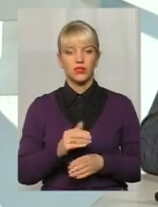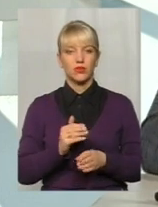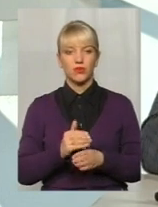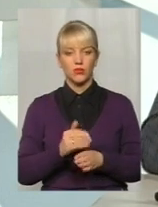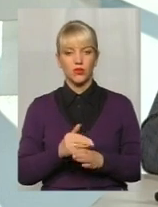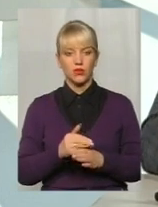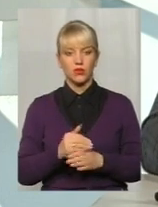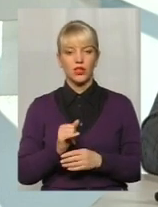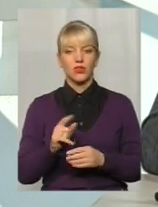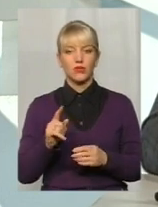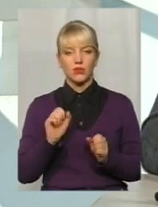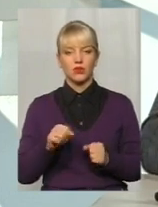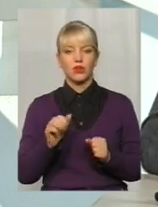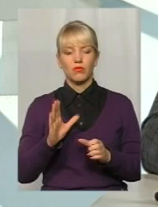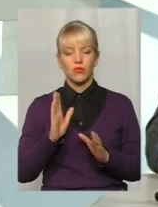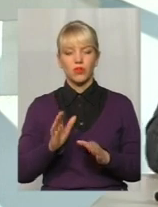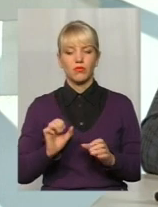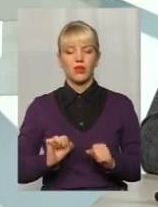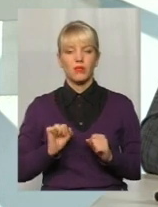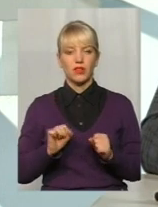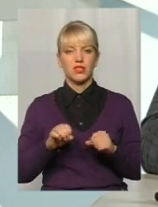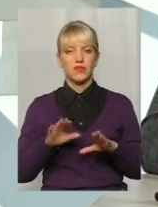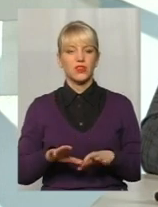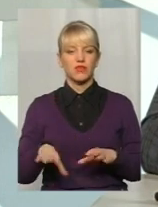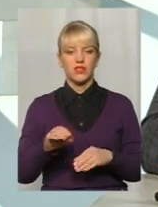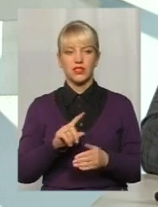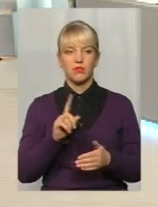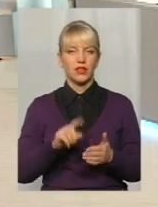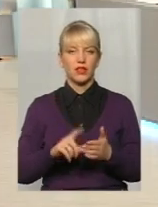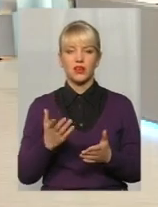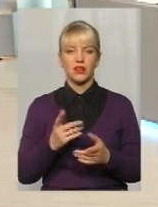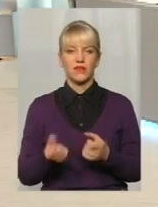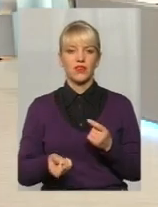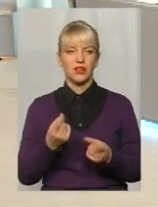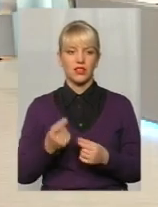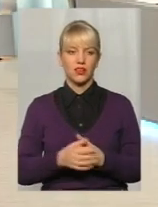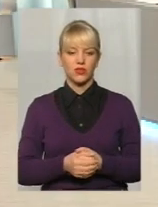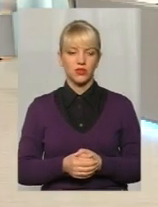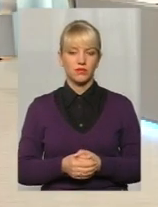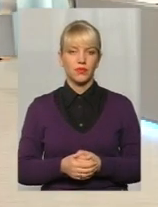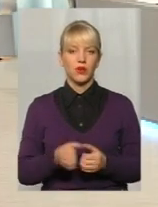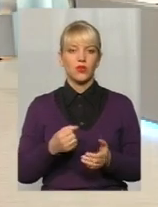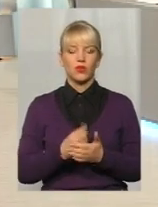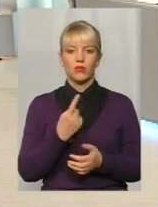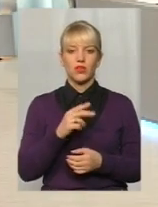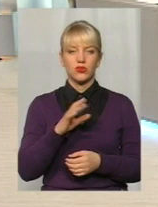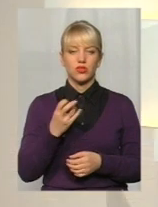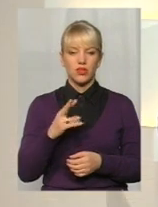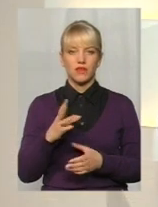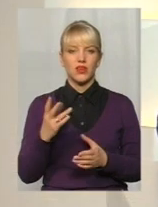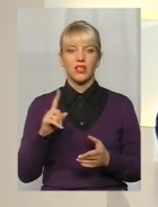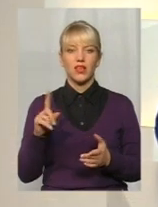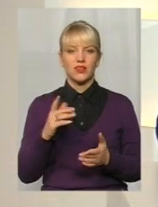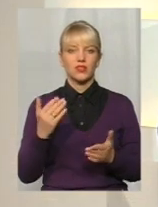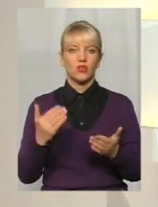будемо намагатись вирішити всі питання, які виникають. До 1 червня ще якісь нові інструменти будуть